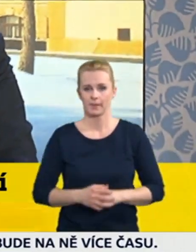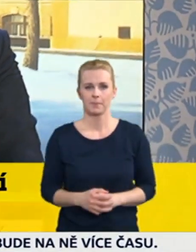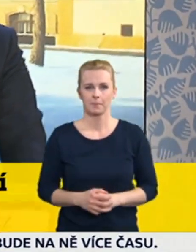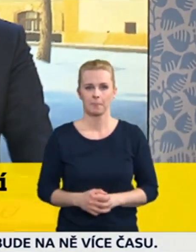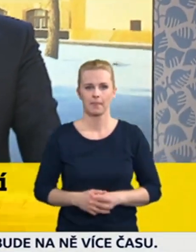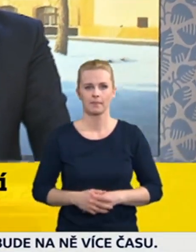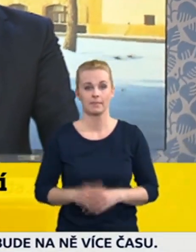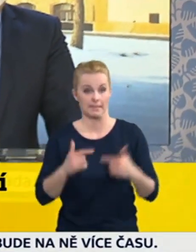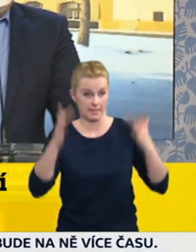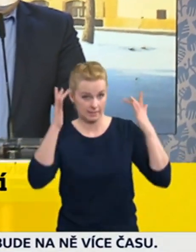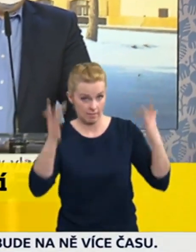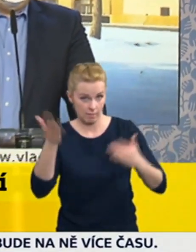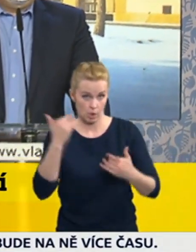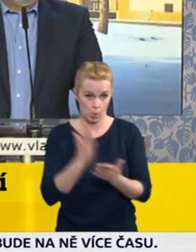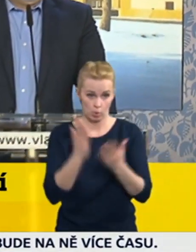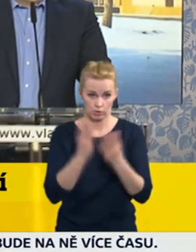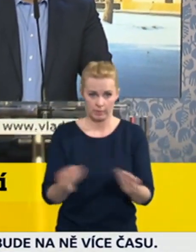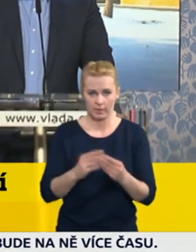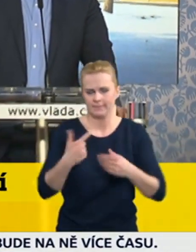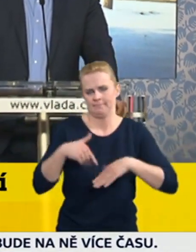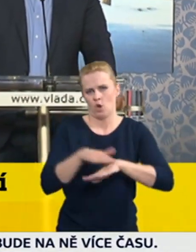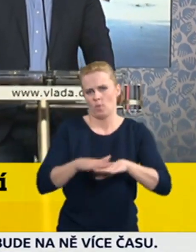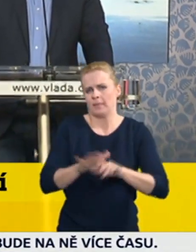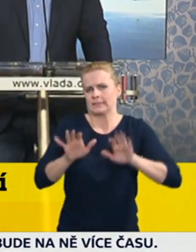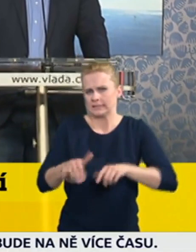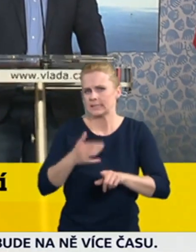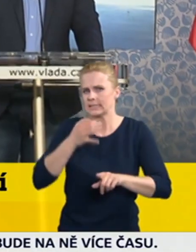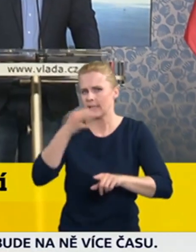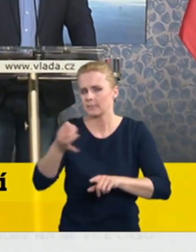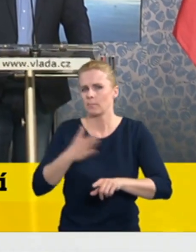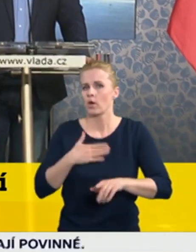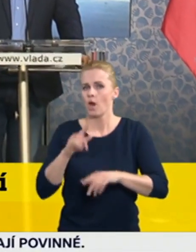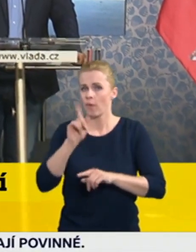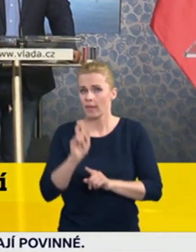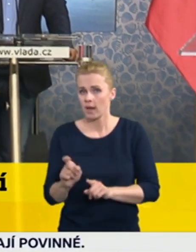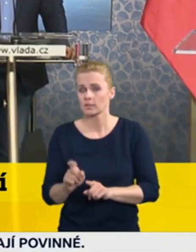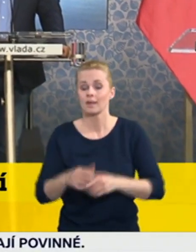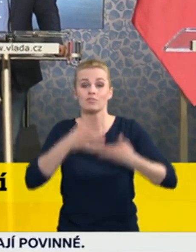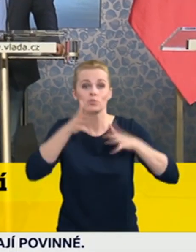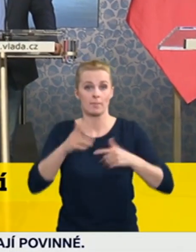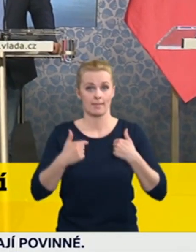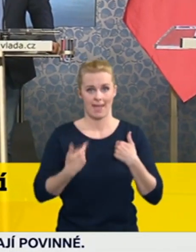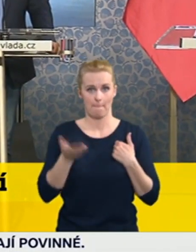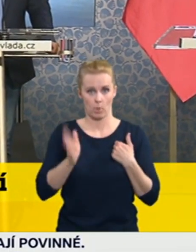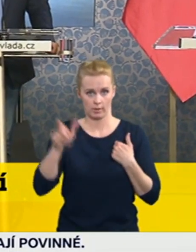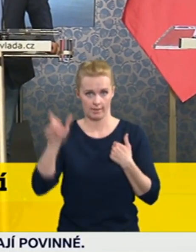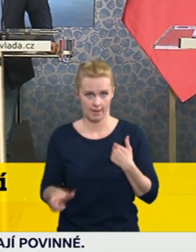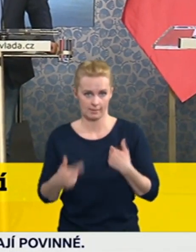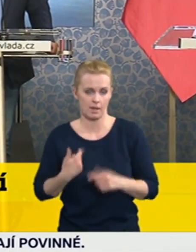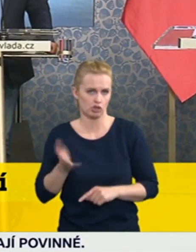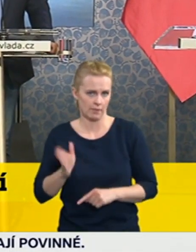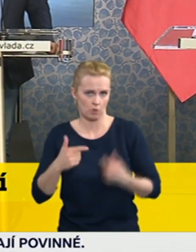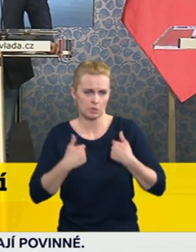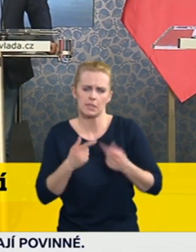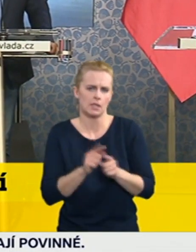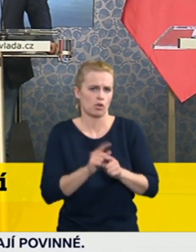nebo jsem to z toho nevydedikoval, tak se omlouvám, ale přesto se zeptám. Pokud jsem podnikatel, pracuji sám na sebe, je jedno v jaké oblasti a rozhodnu se, že